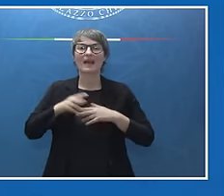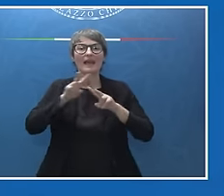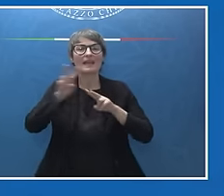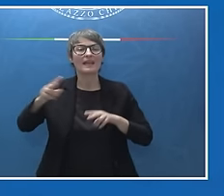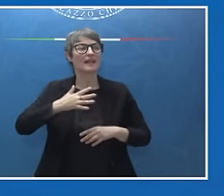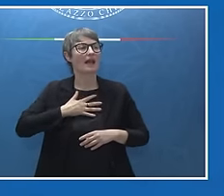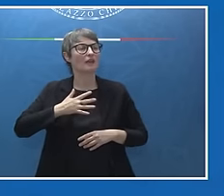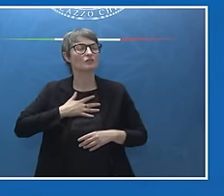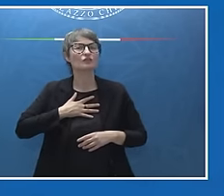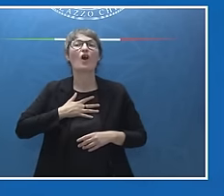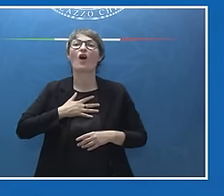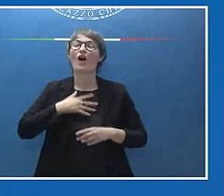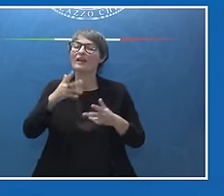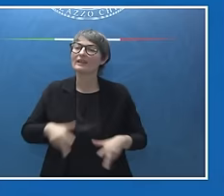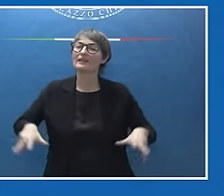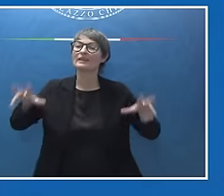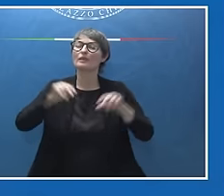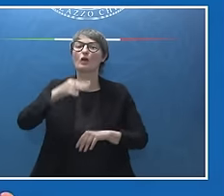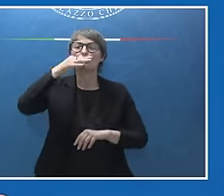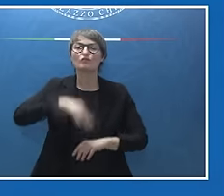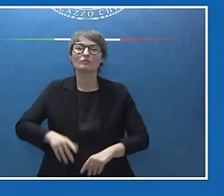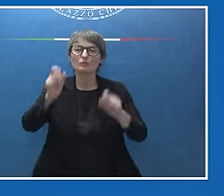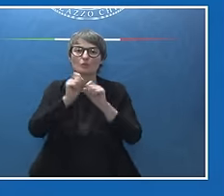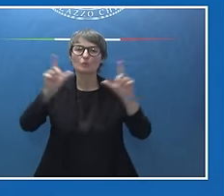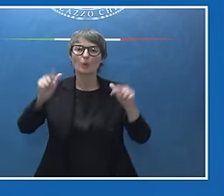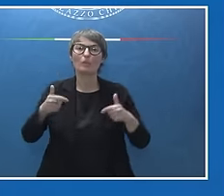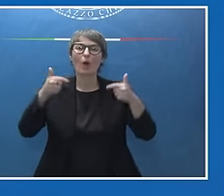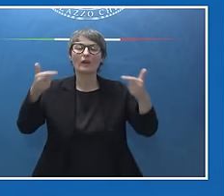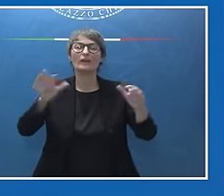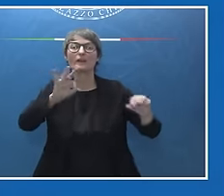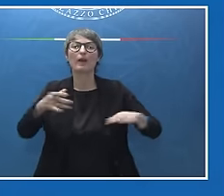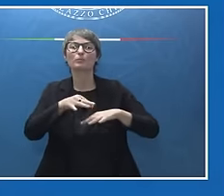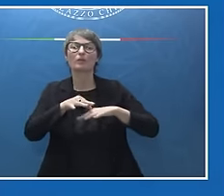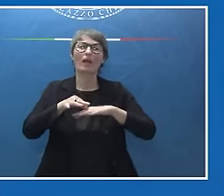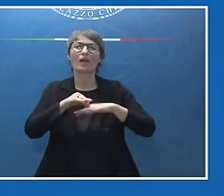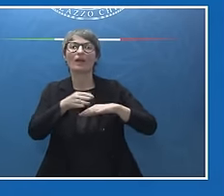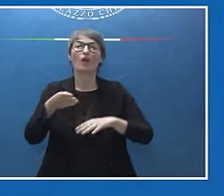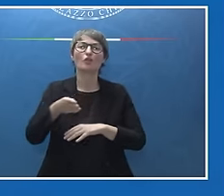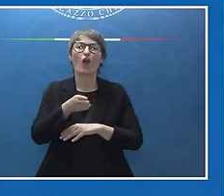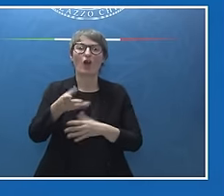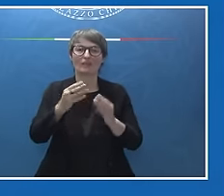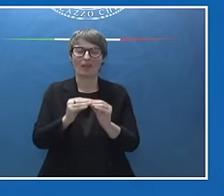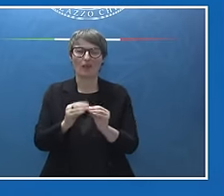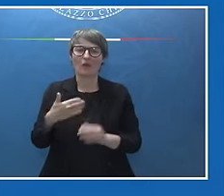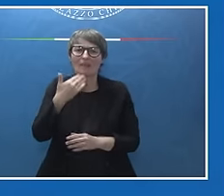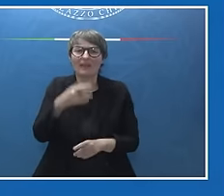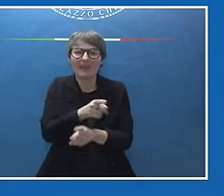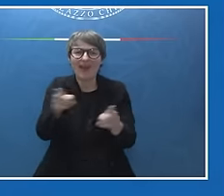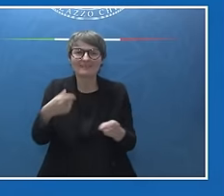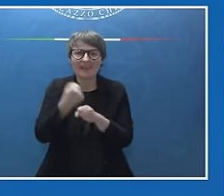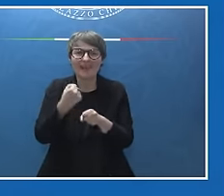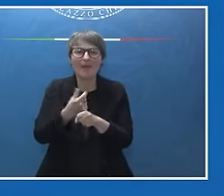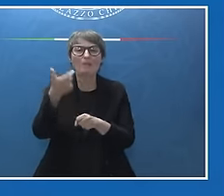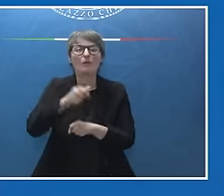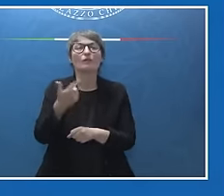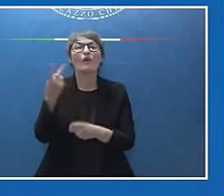volta a stupire e a tracciare la rotta. Quindi grazie ovviamente a tutti quelli che ci hanno lavorato perché è stato uno straordinario gioco di squadra.